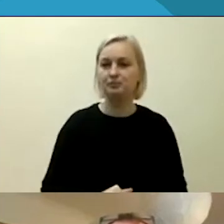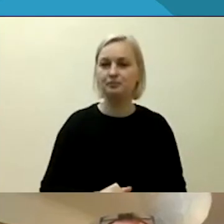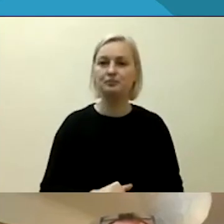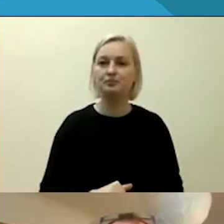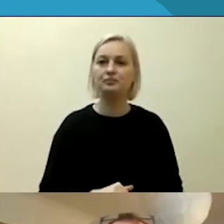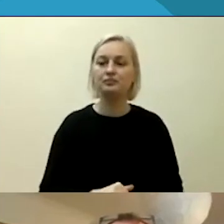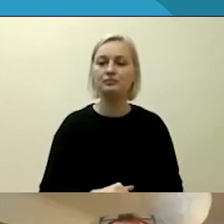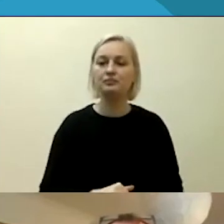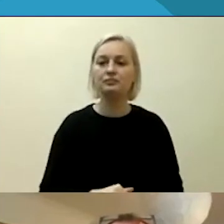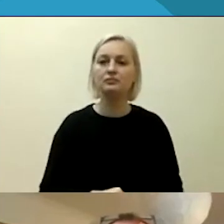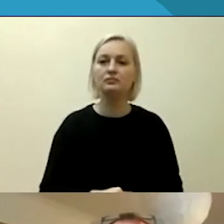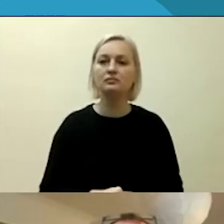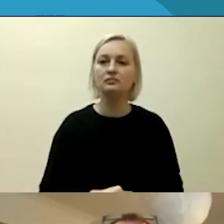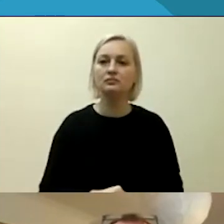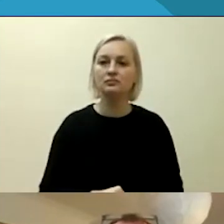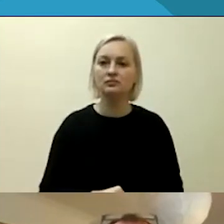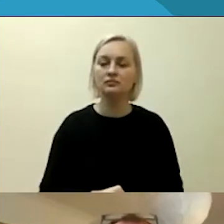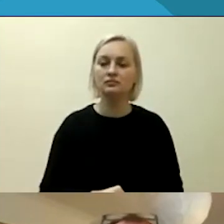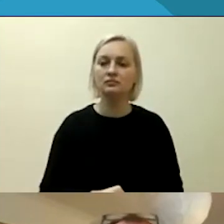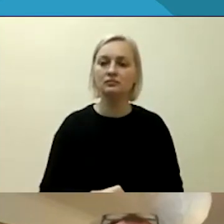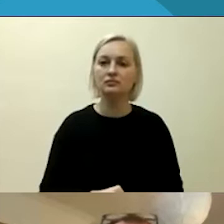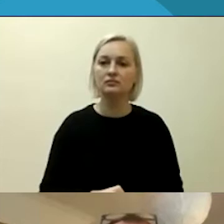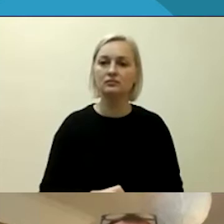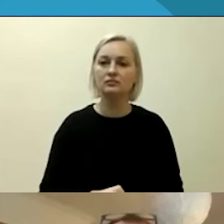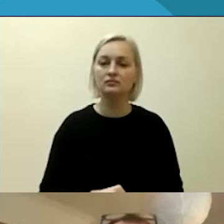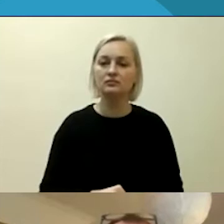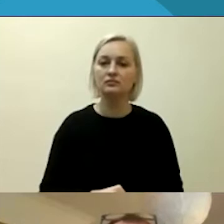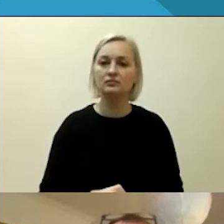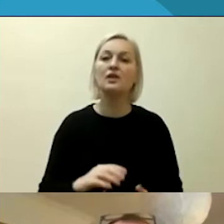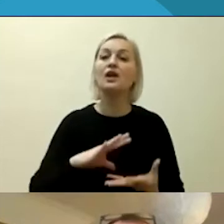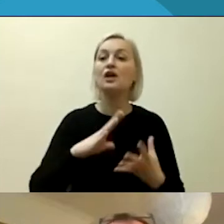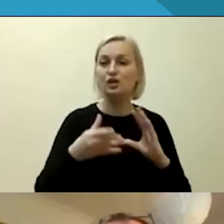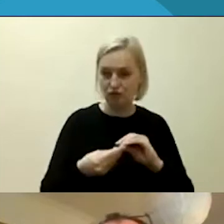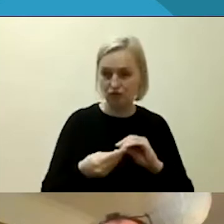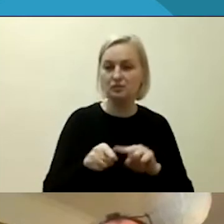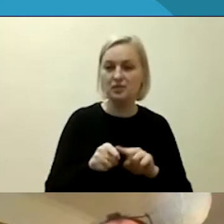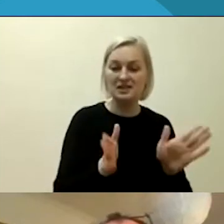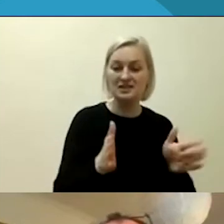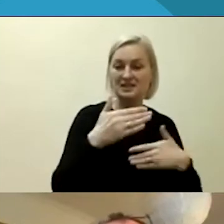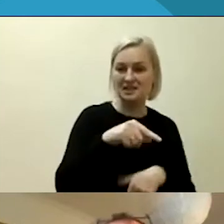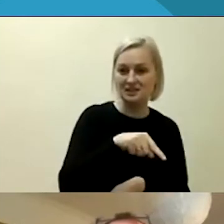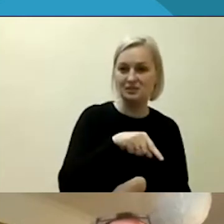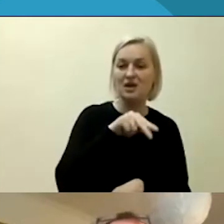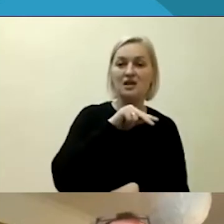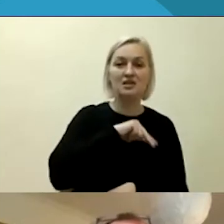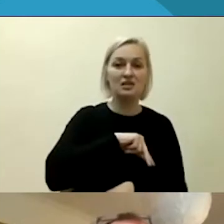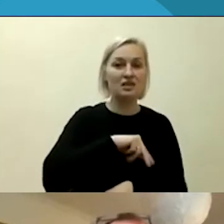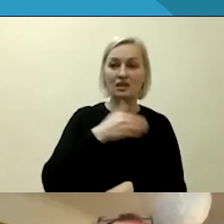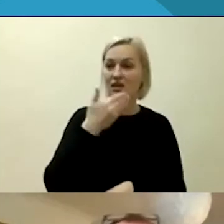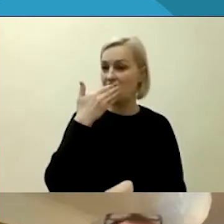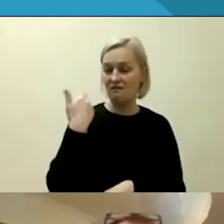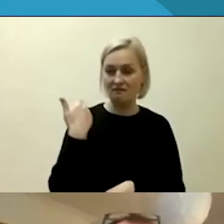Bet iš esmės, reikia pasakyti, kad sistema neveikia, jeigu apie ją